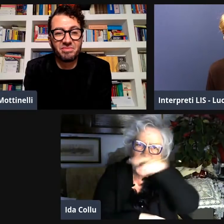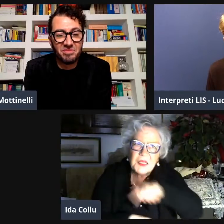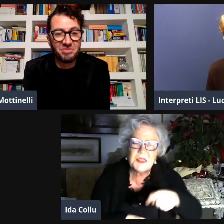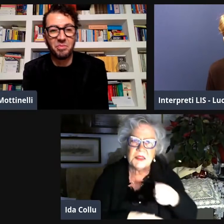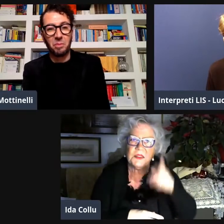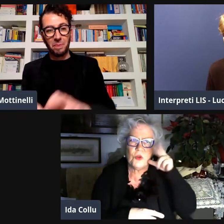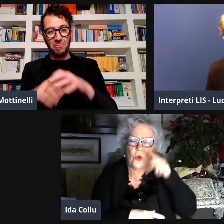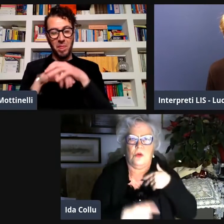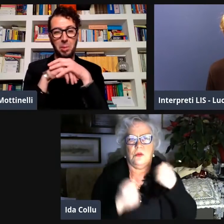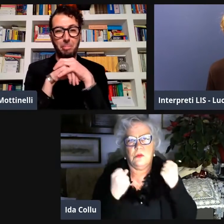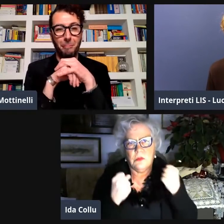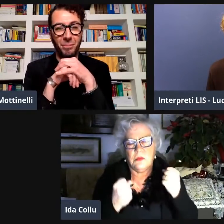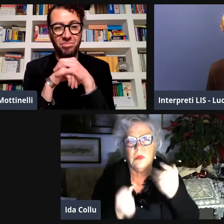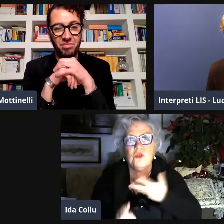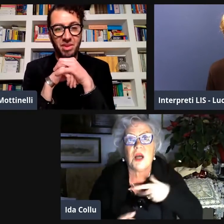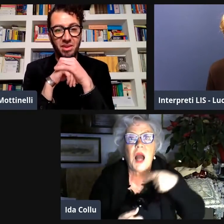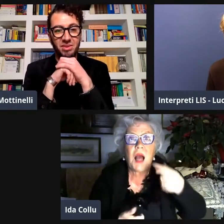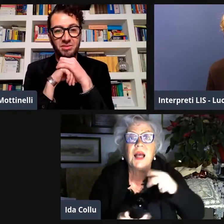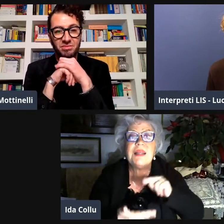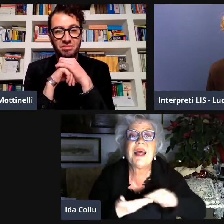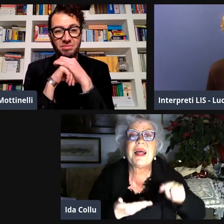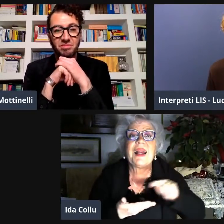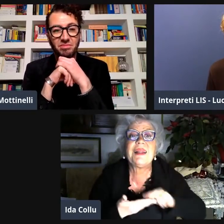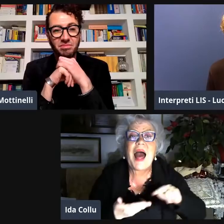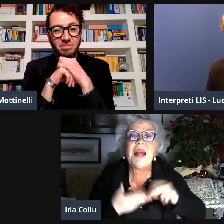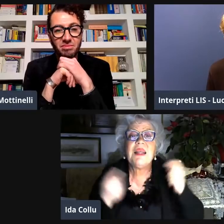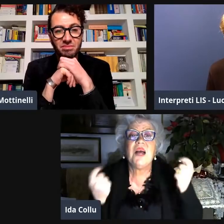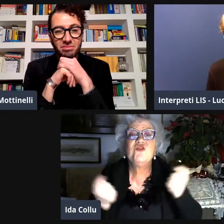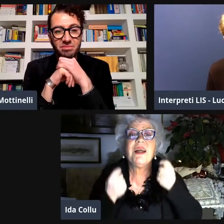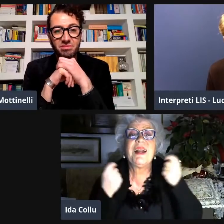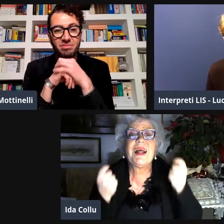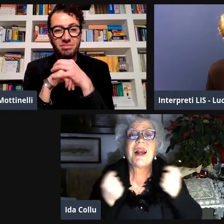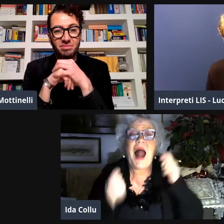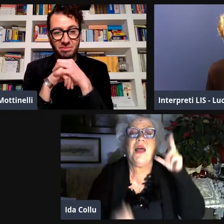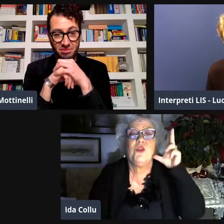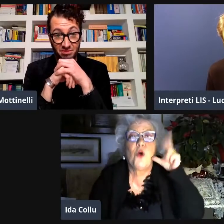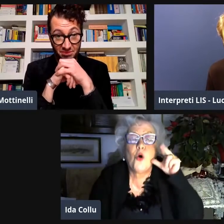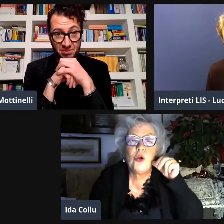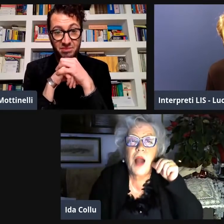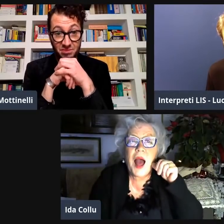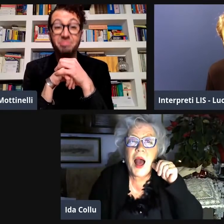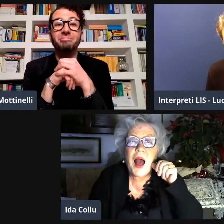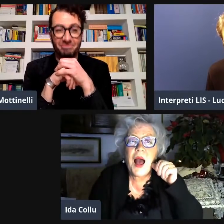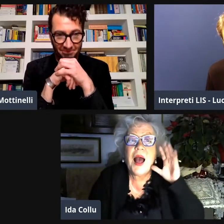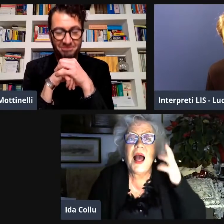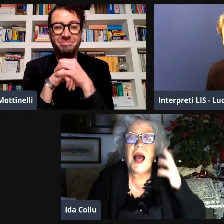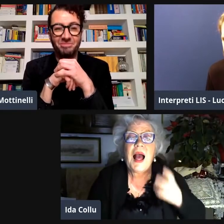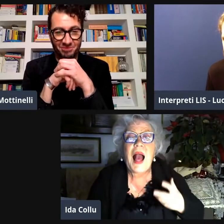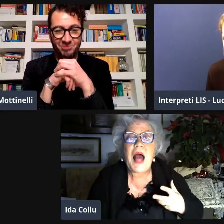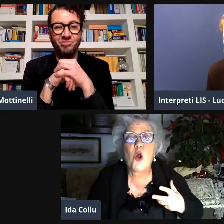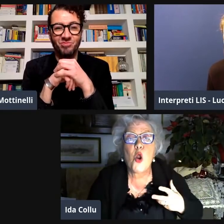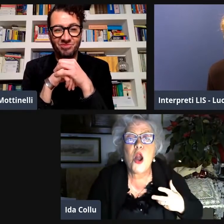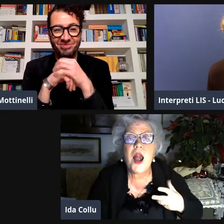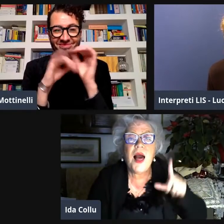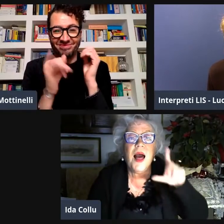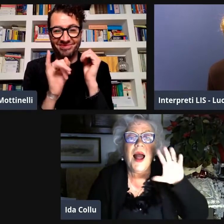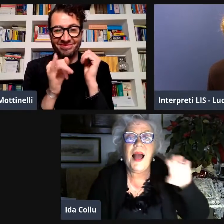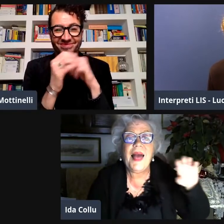le elezioni del presidente le ho vinte poi il segretario